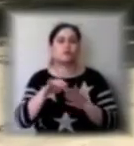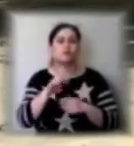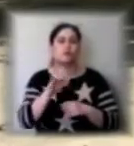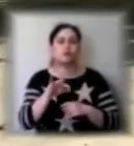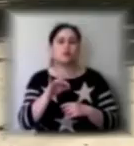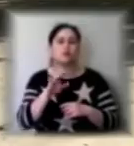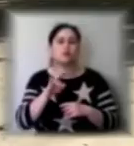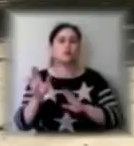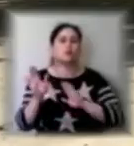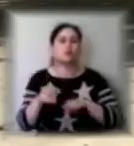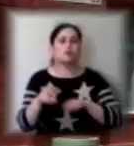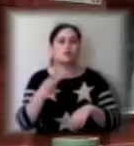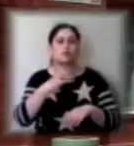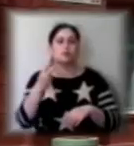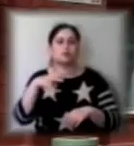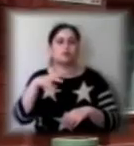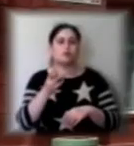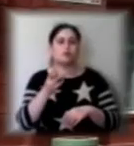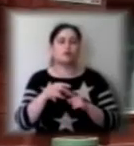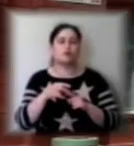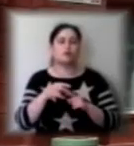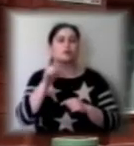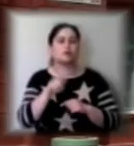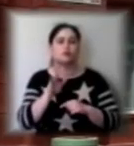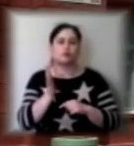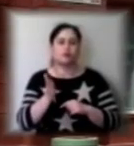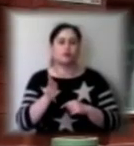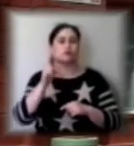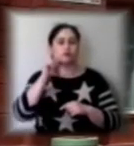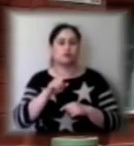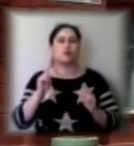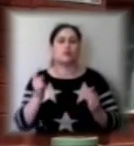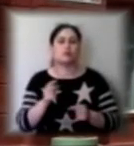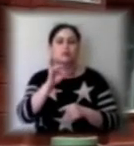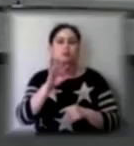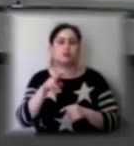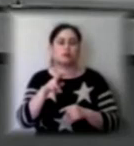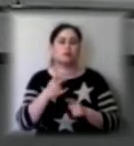травня. Тоді ж і будуть відомі обмежувані заходи, додає чиновниця.